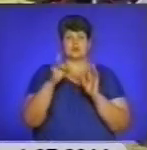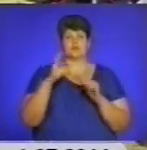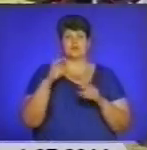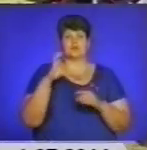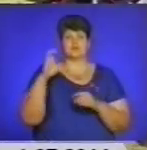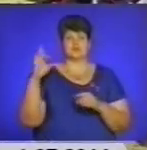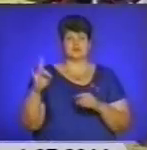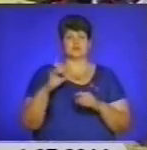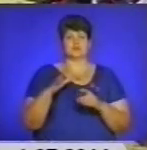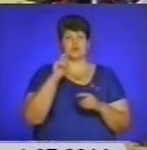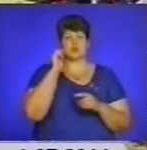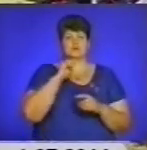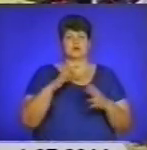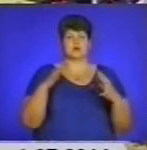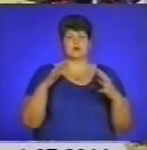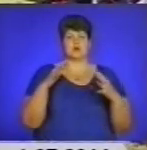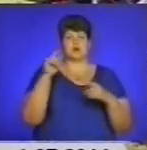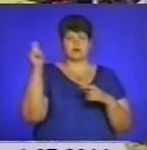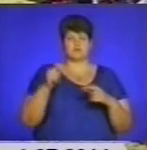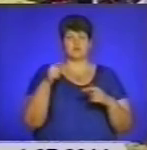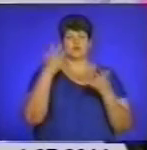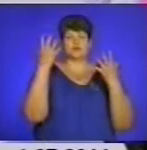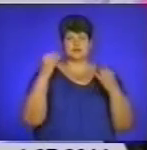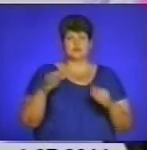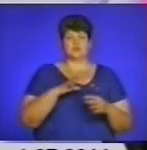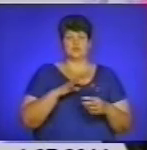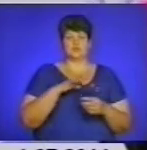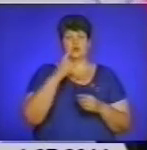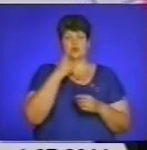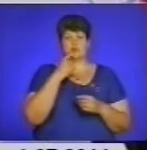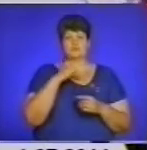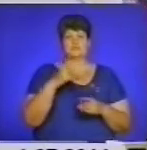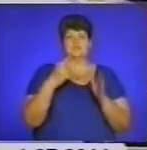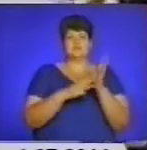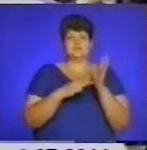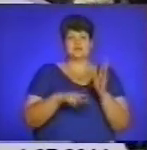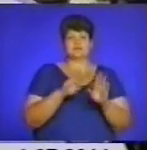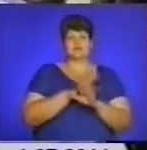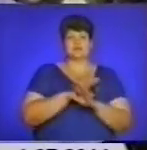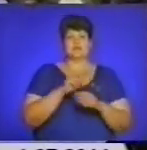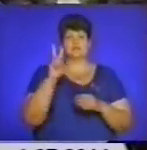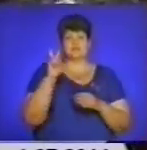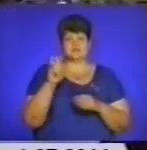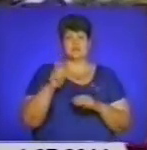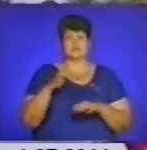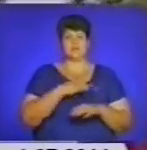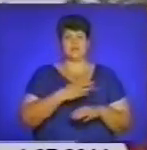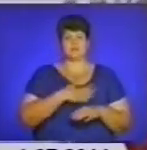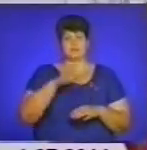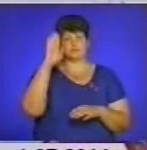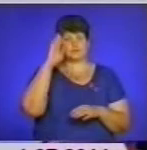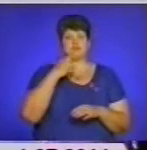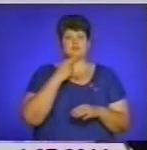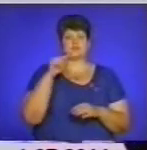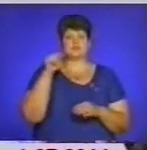російською армією. У той день перемогу було здобуто кров'ю понад 80 загиблих і понад 200 поранених вояків. А в червні